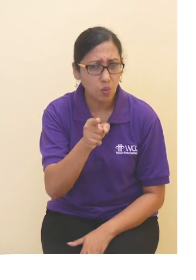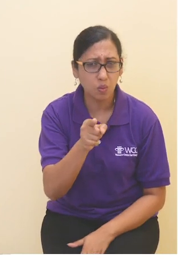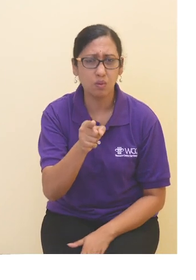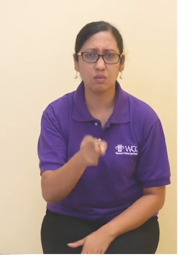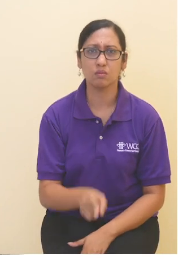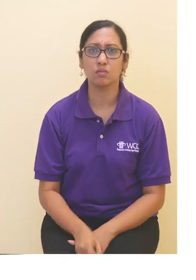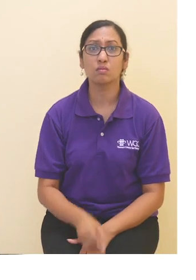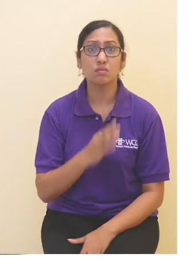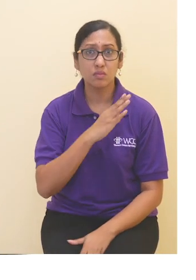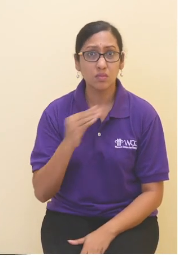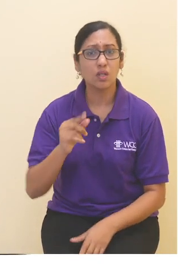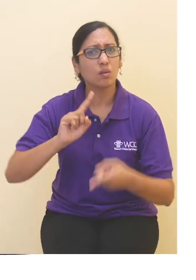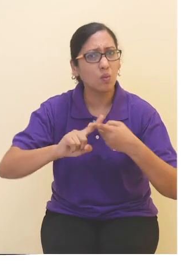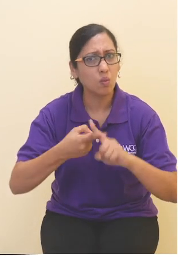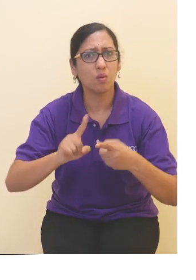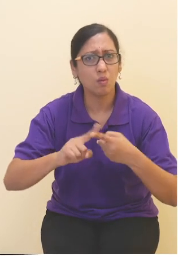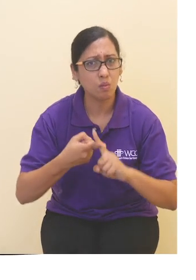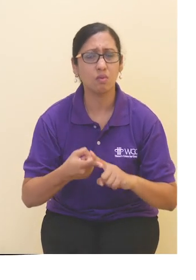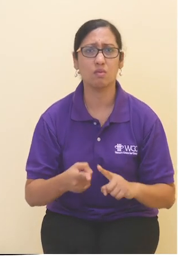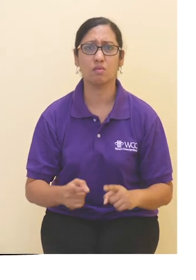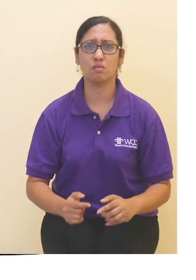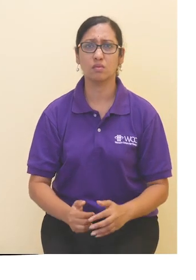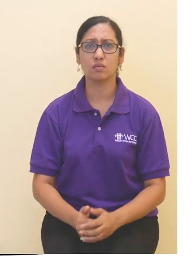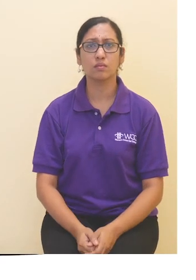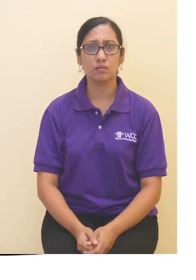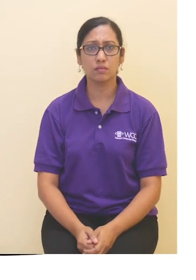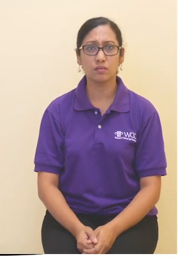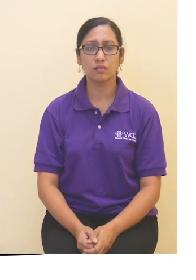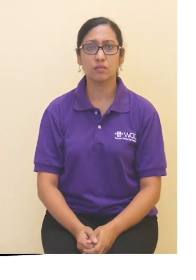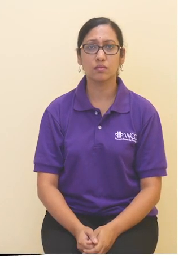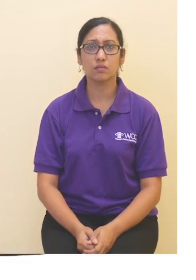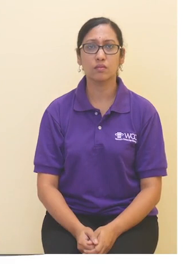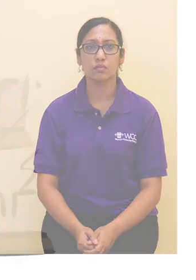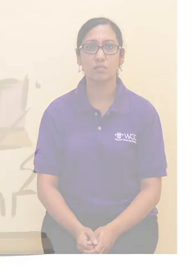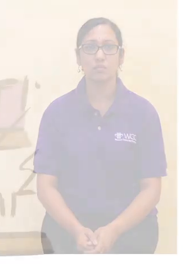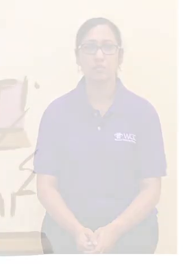menyakiti kamu atau orang lain lepas ni. Puan Siti berkata,